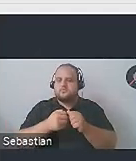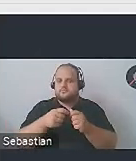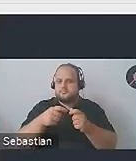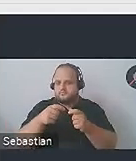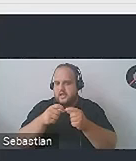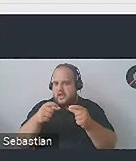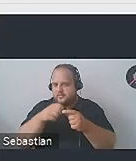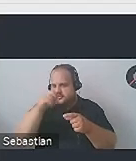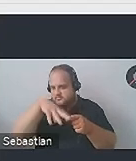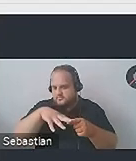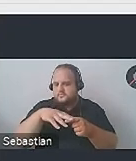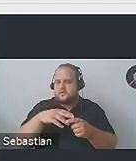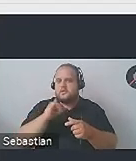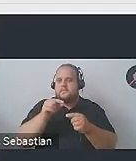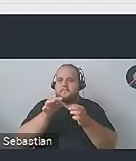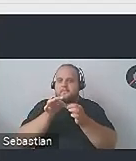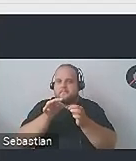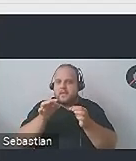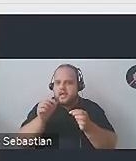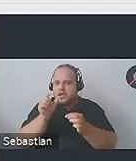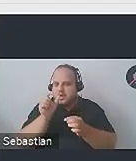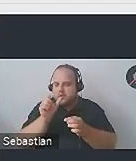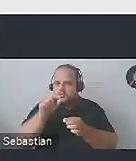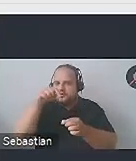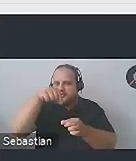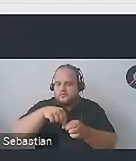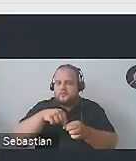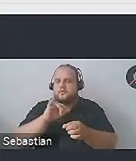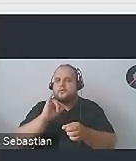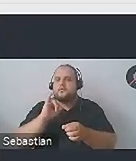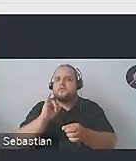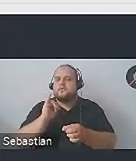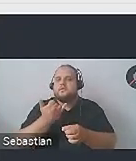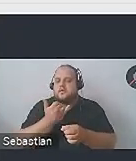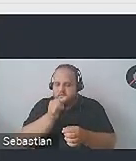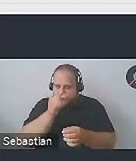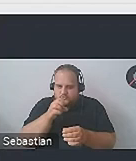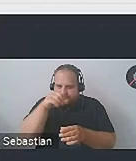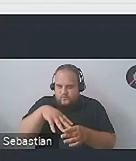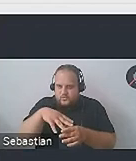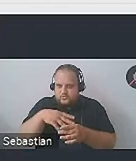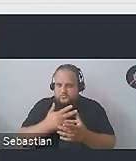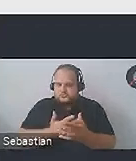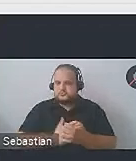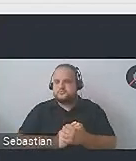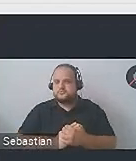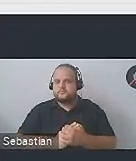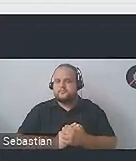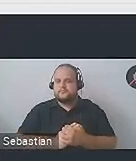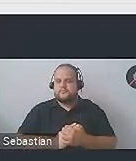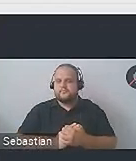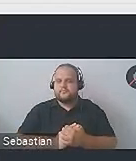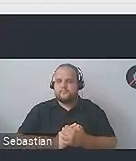głosowania i urna ma maleńki, cieniutki otworek, przez który ledwo, ledwo da się włożyć złożoną kartkę,